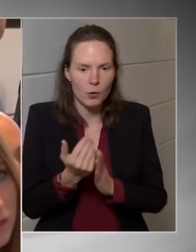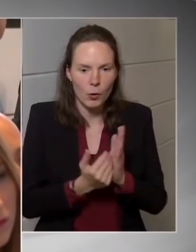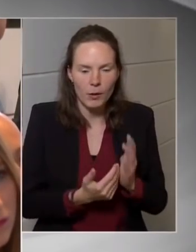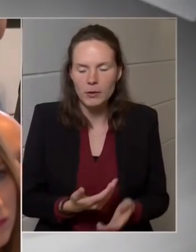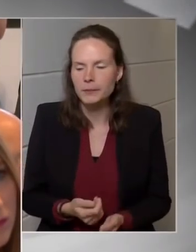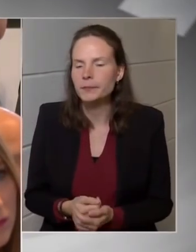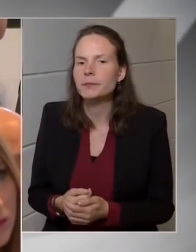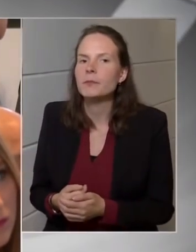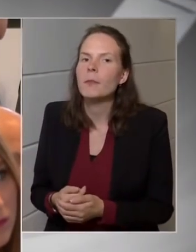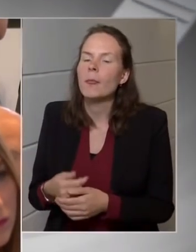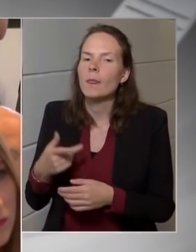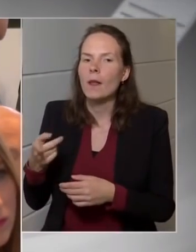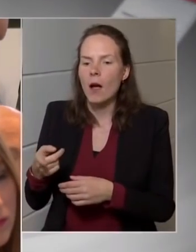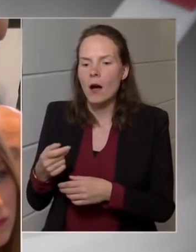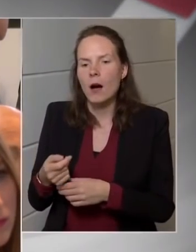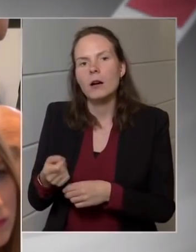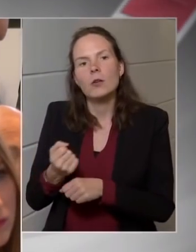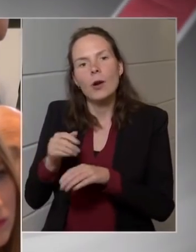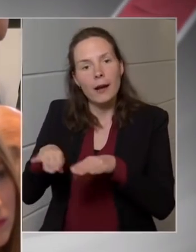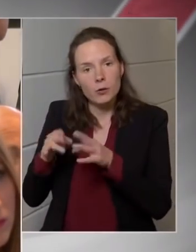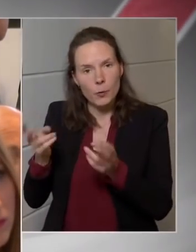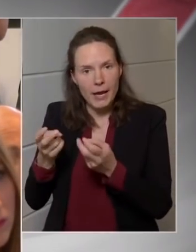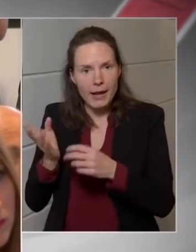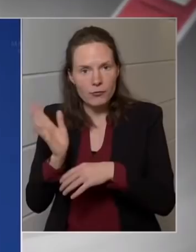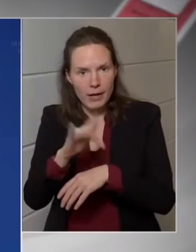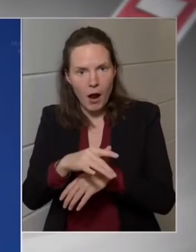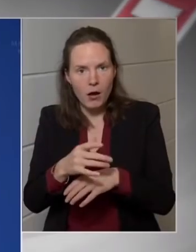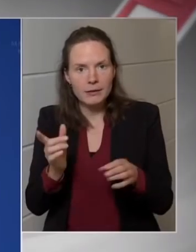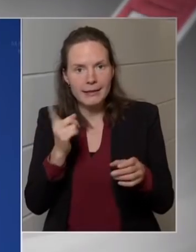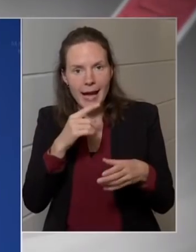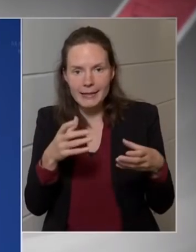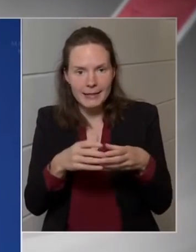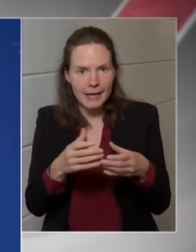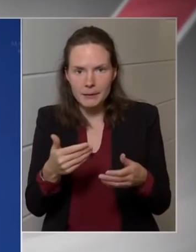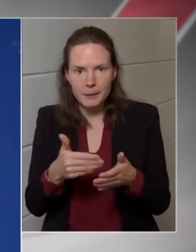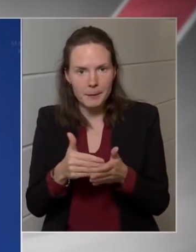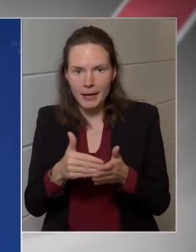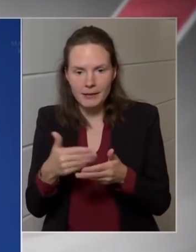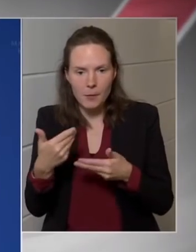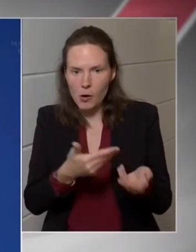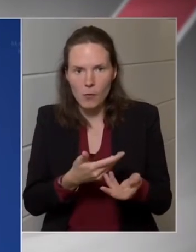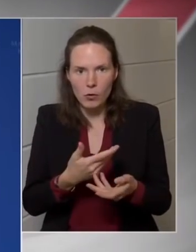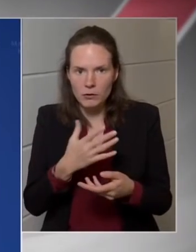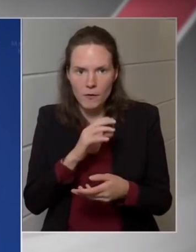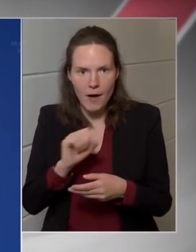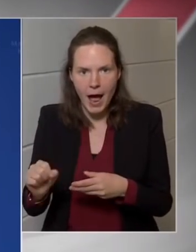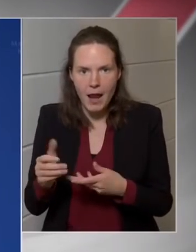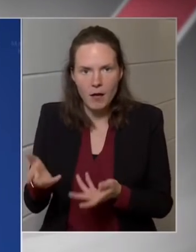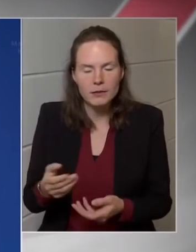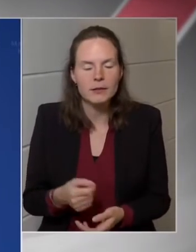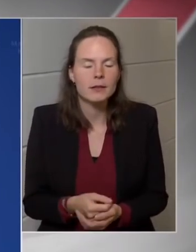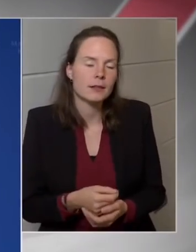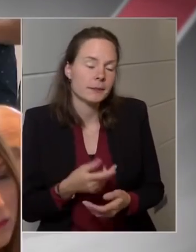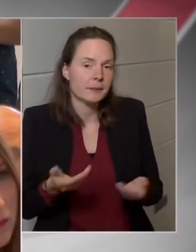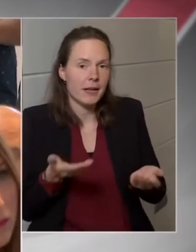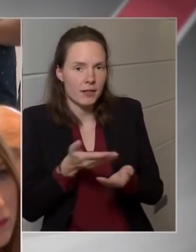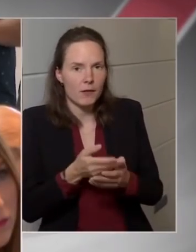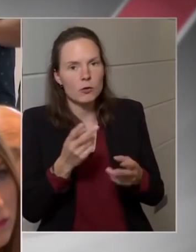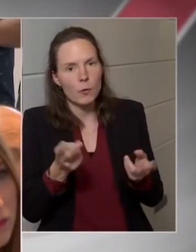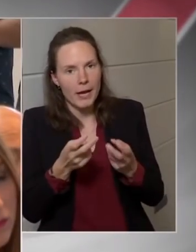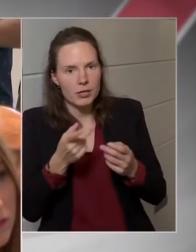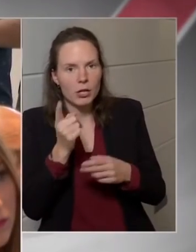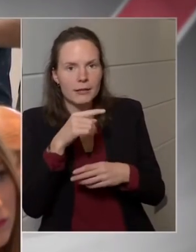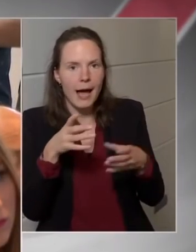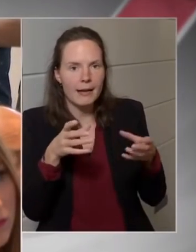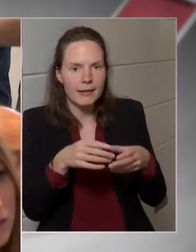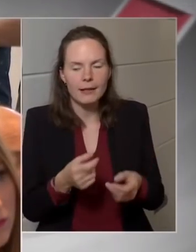kolléganőm kereste a szaktárcát, és nem kapott rá választ. Ebben az eset még egyszer van, a szaktárcát érdemes keresni, és én is őket tudom keresni. De nem tartja problémának,